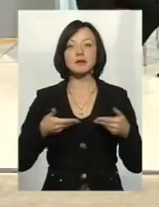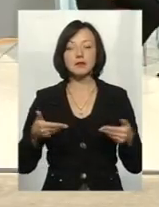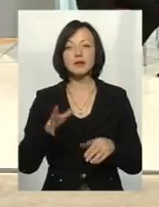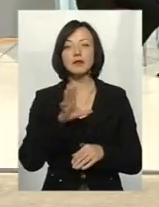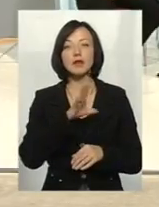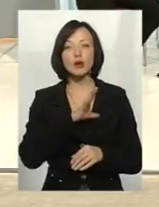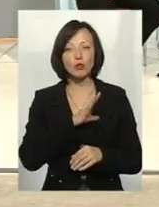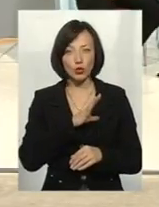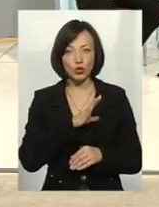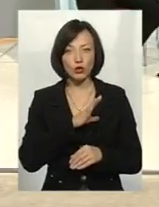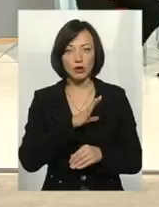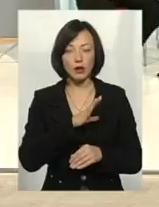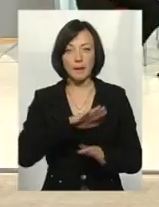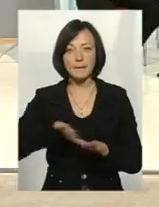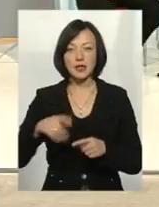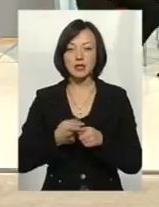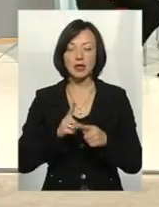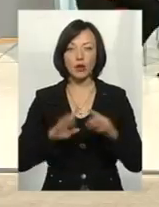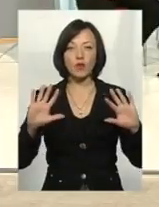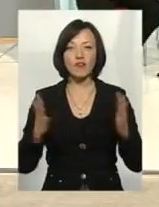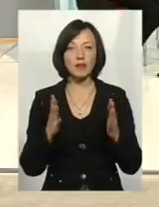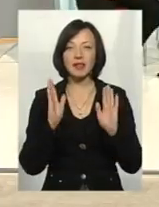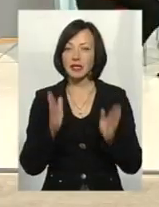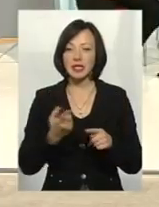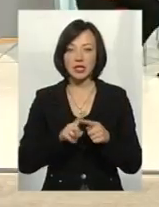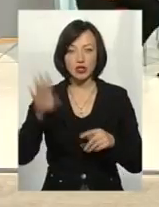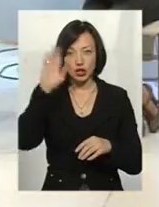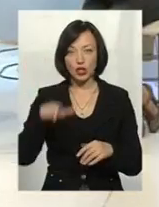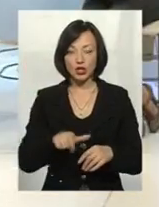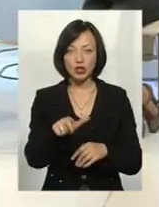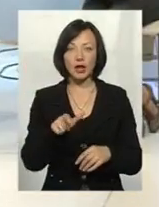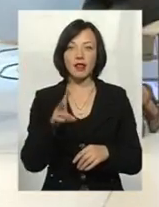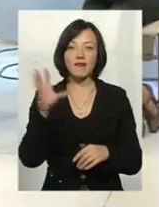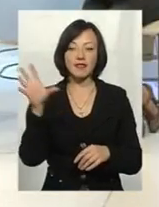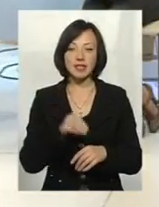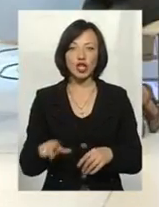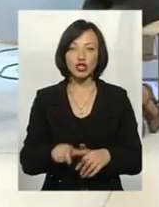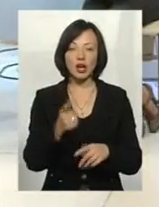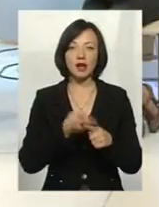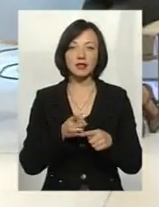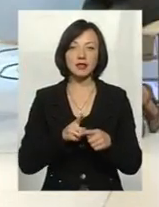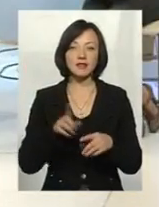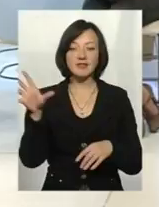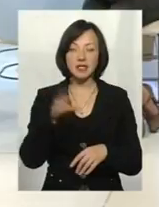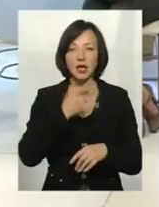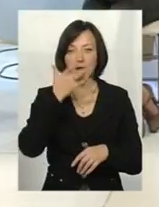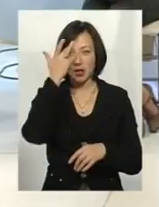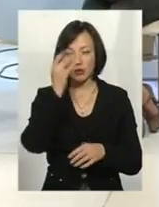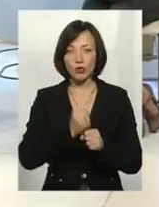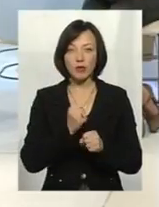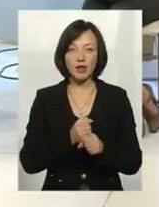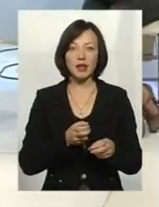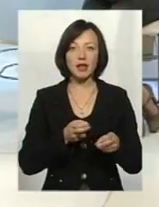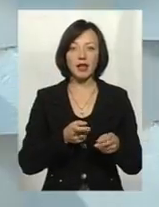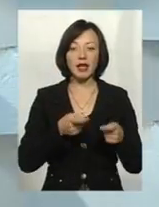після даного випадку не тільки на цій річці, бо майже ми на всіх річках ціле літо то й робили, що